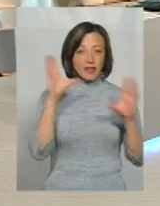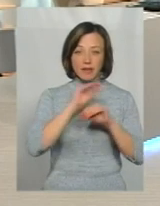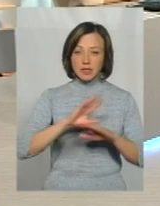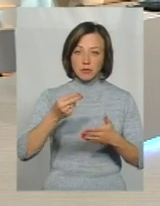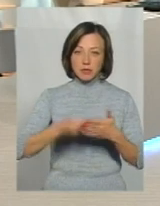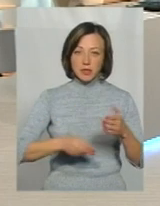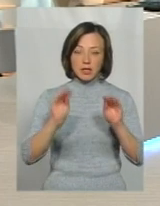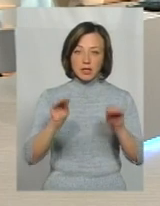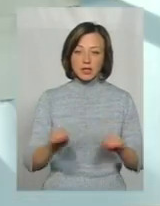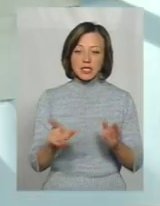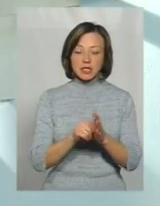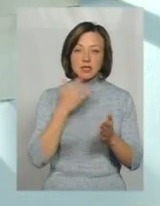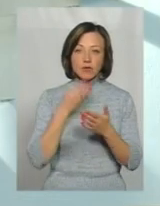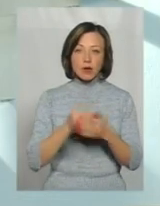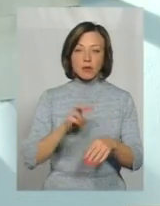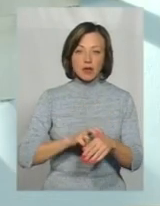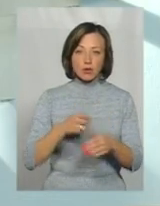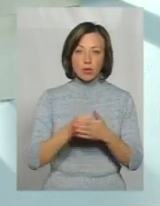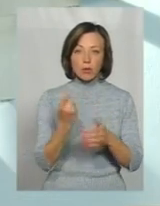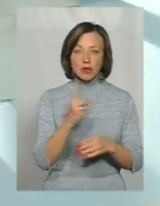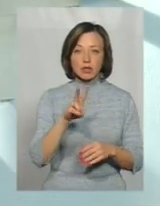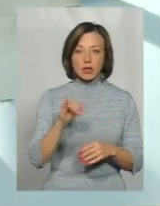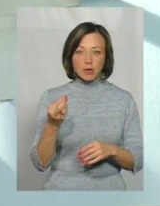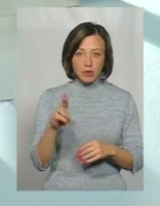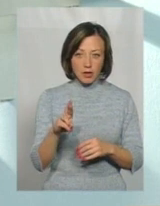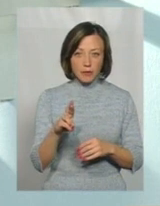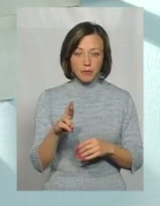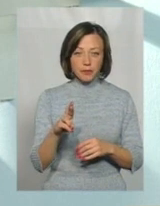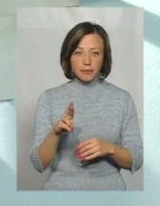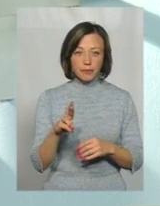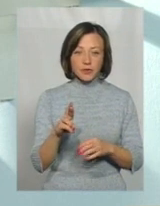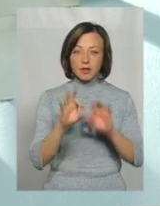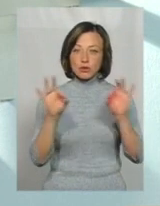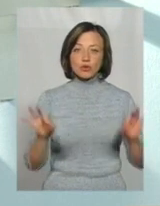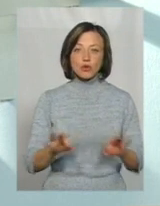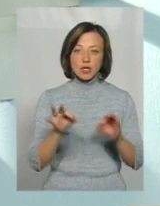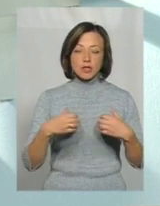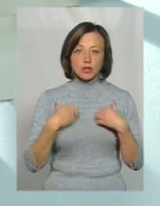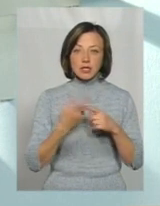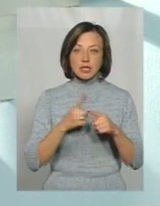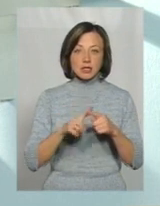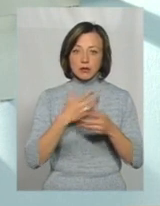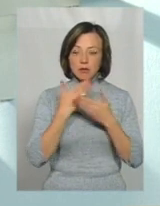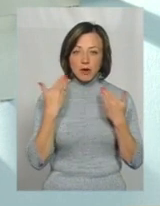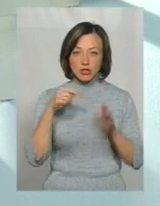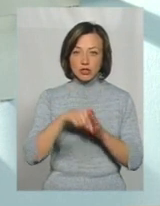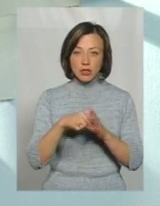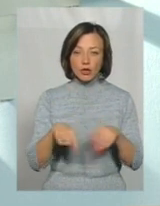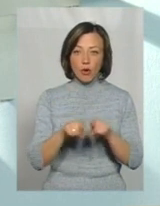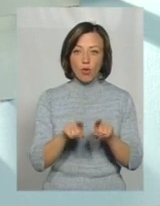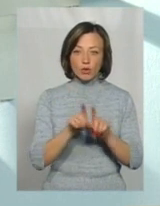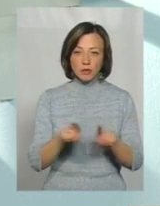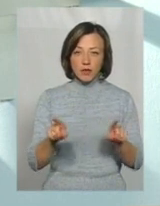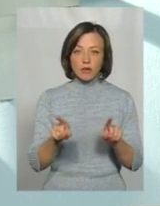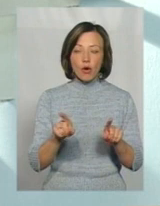підписати декларацію своїм лікарем до 1 липня, нічого страшного, це не має значення такого особливого. Тому що